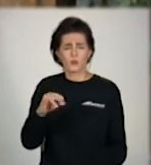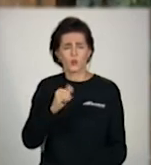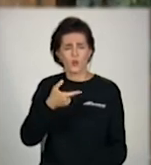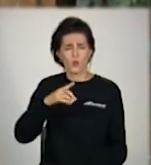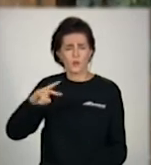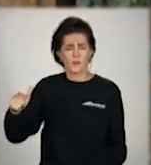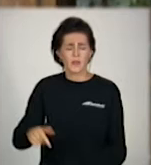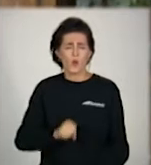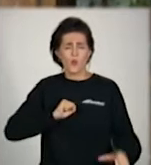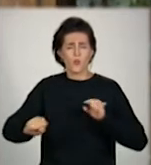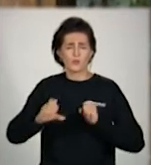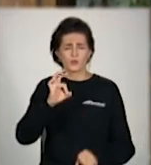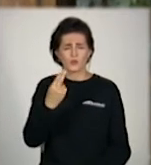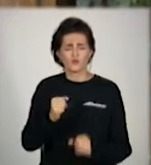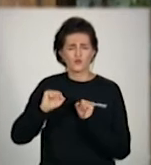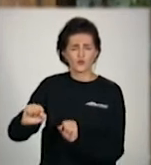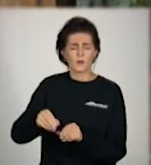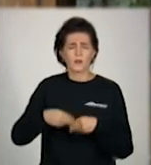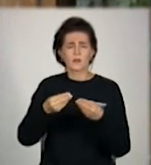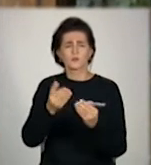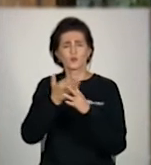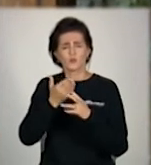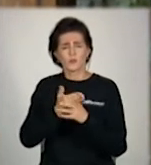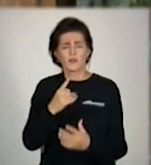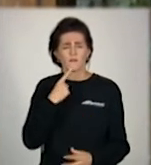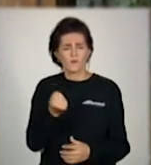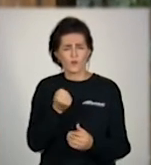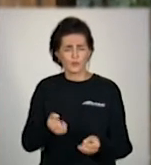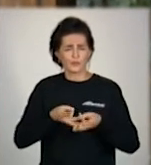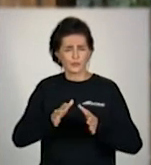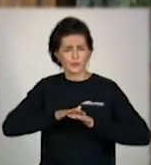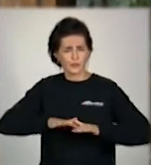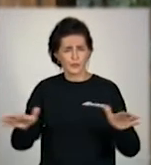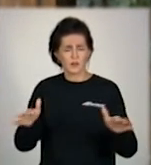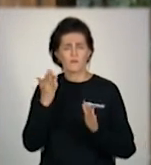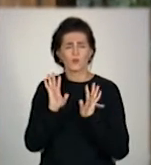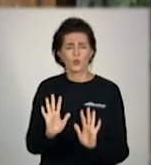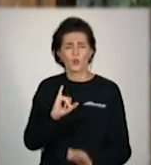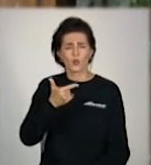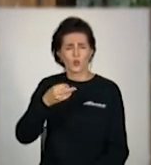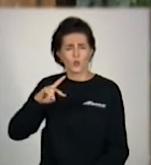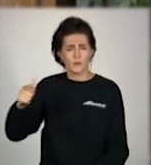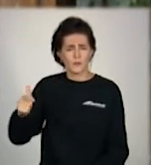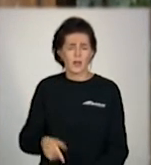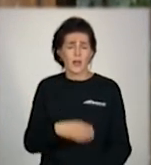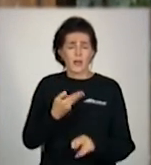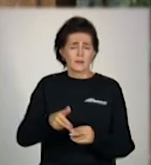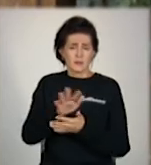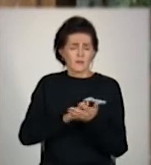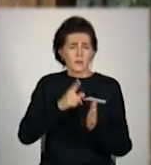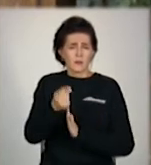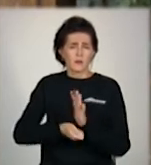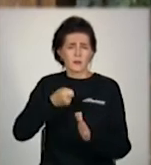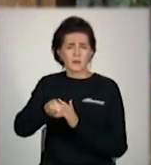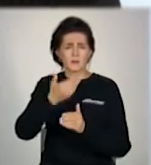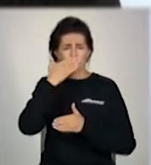Управління судзахисту призначає субсидію на тверде паливо, тобто на вугілля. Таких заявників у